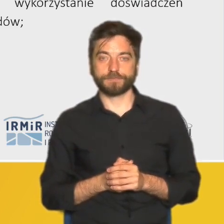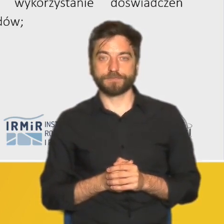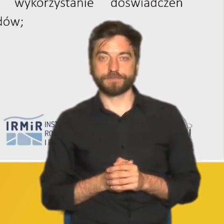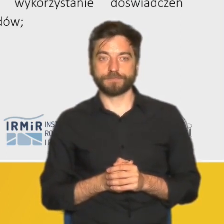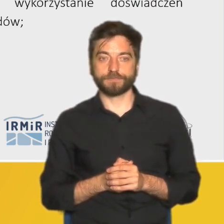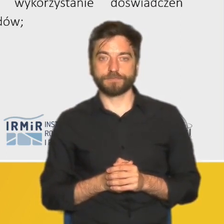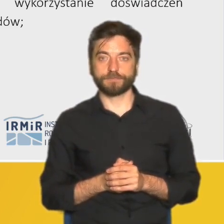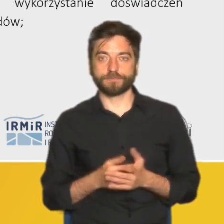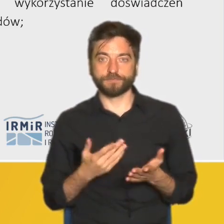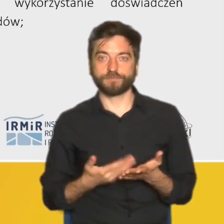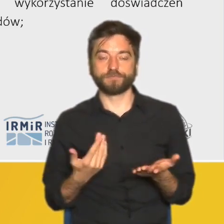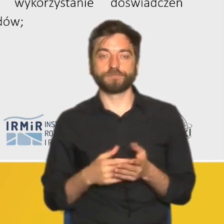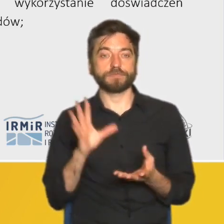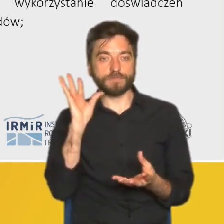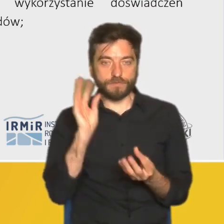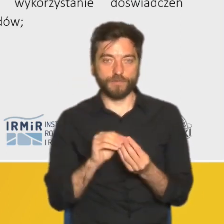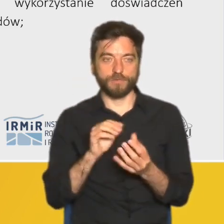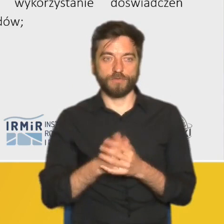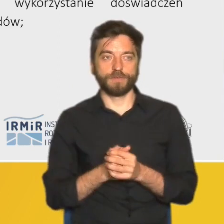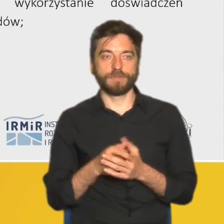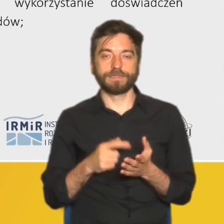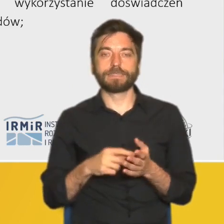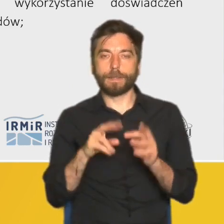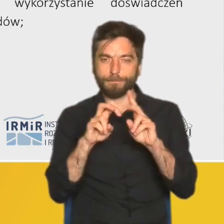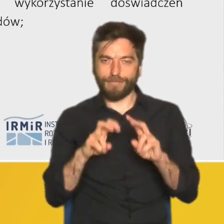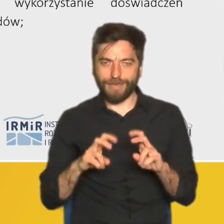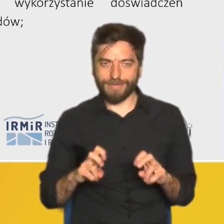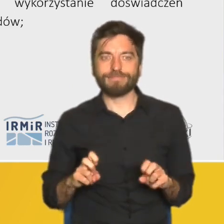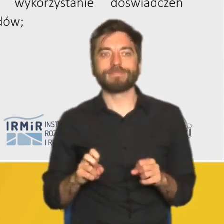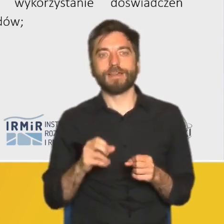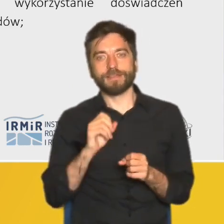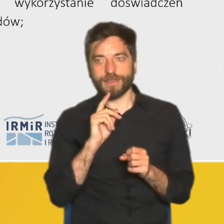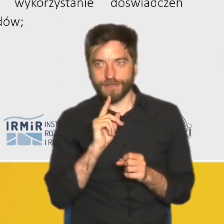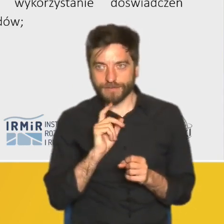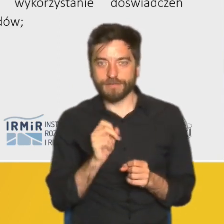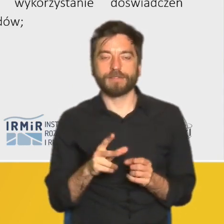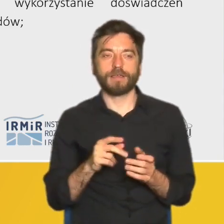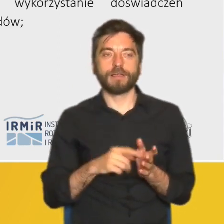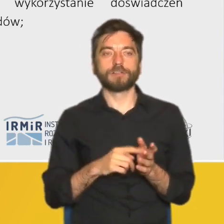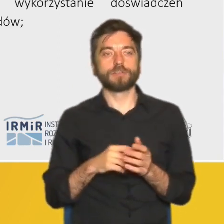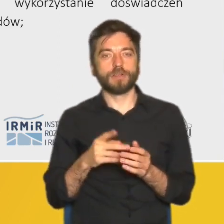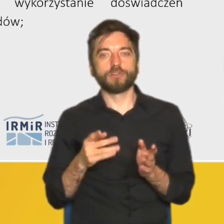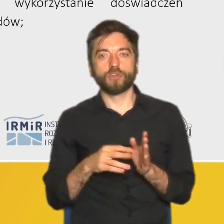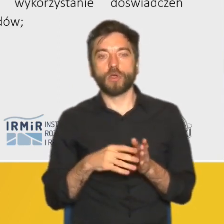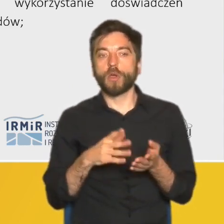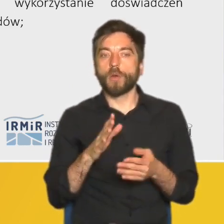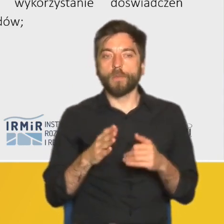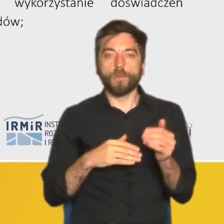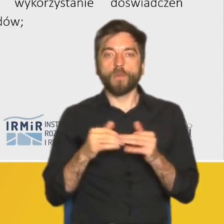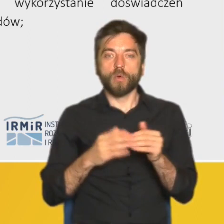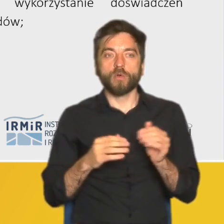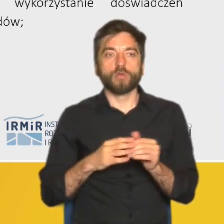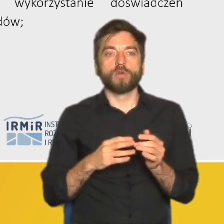Już idąc w stronę podsumowania, te badania potwierdzają oczywiście masę dotychczasowych przypuszczeń na temat strukturalnych przyczyn